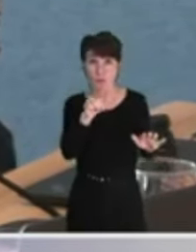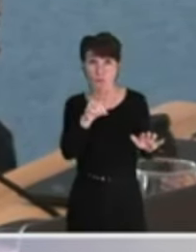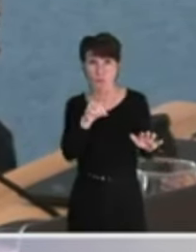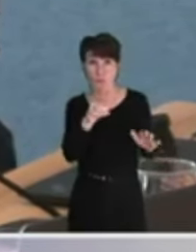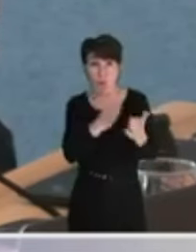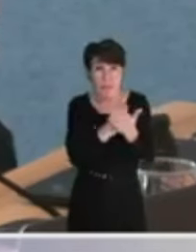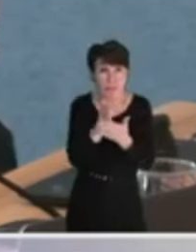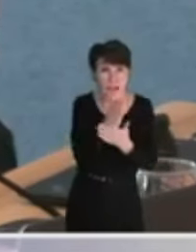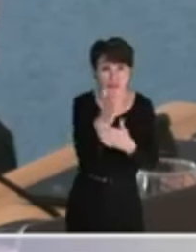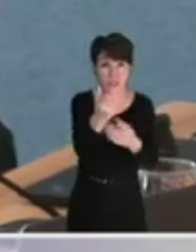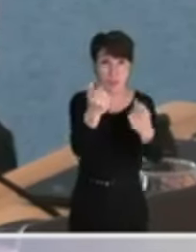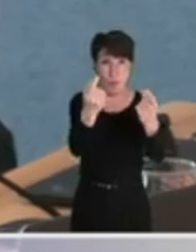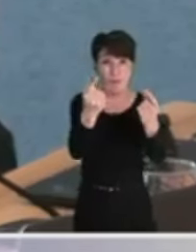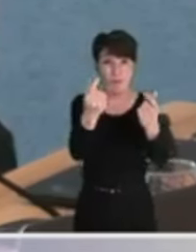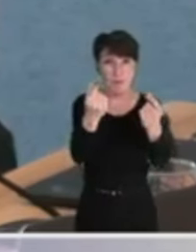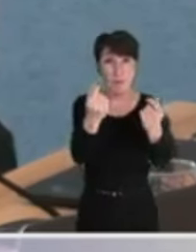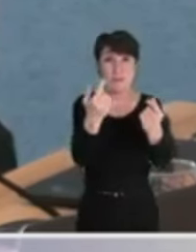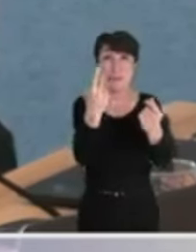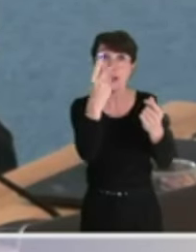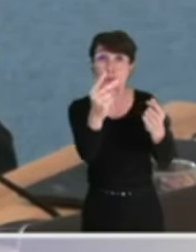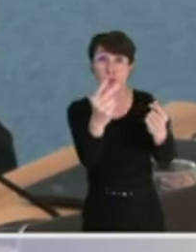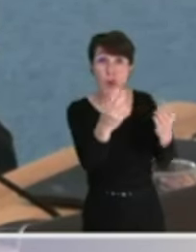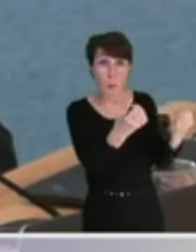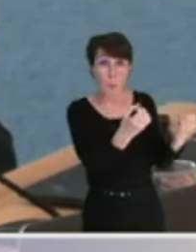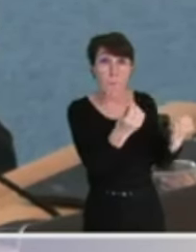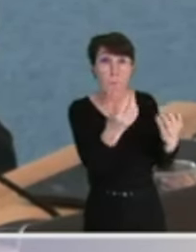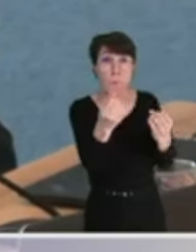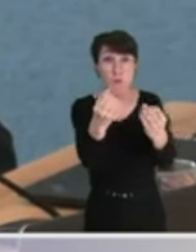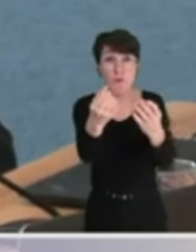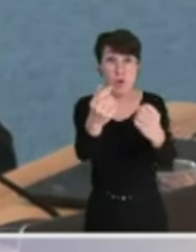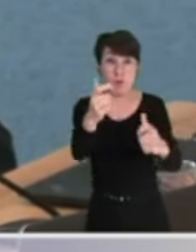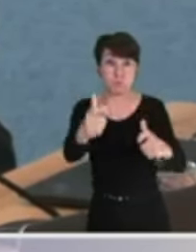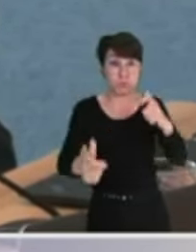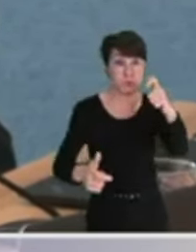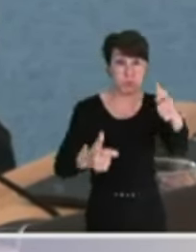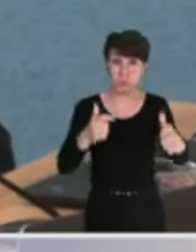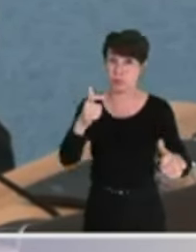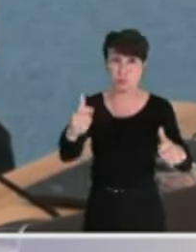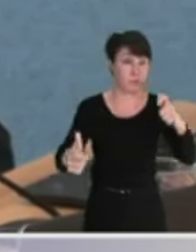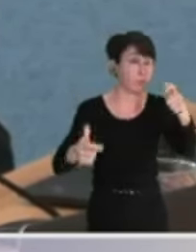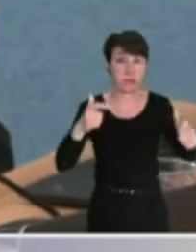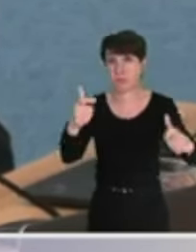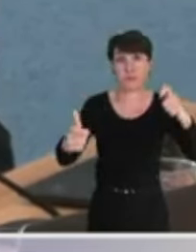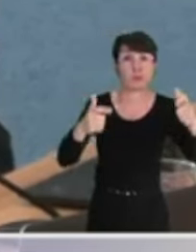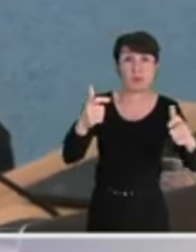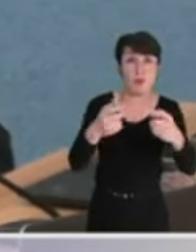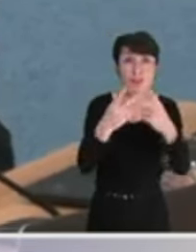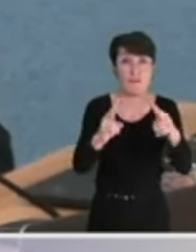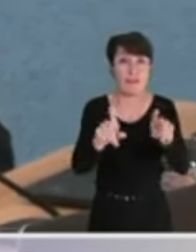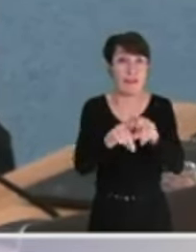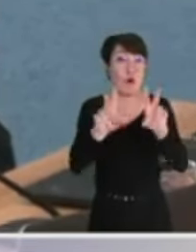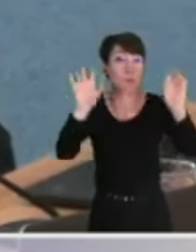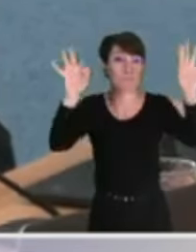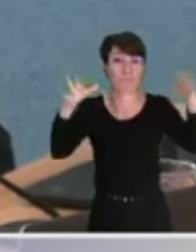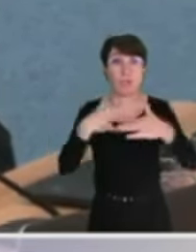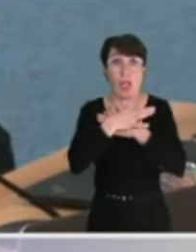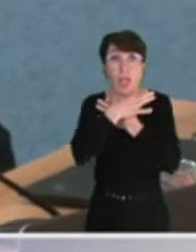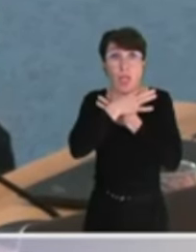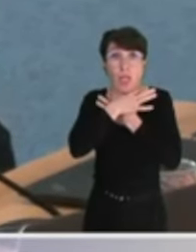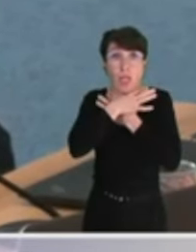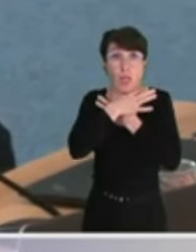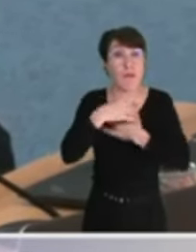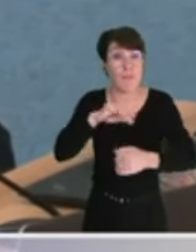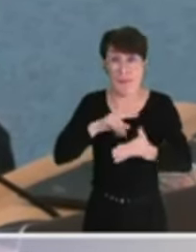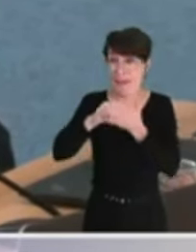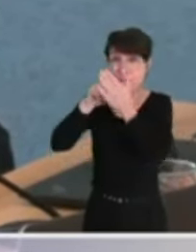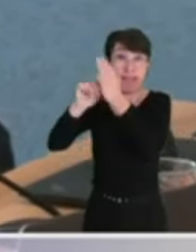financière produit et produira de plus en plus ces effets négatifs, cette asphyxie de la ville du fait de son endettement et